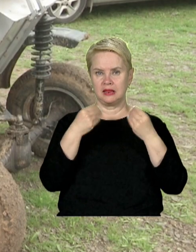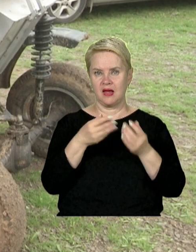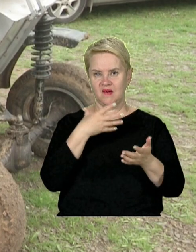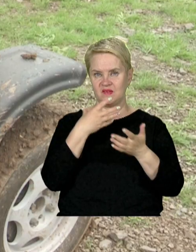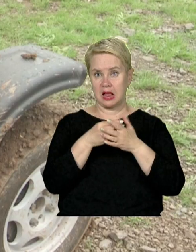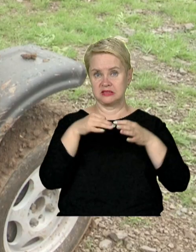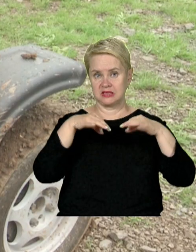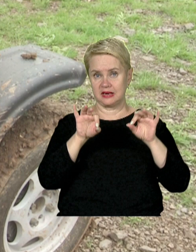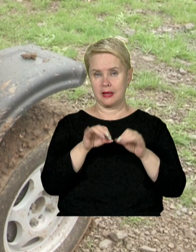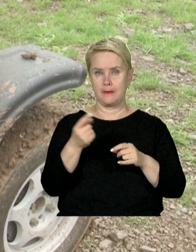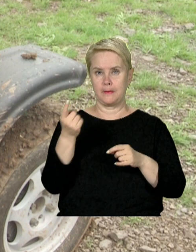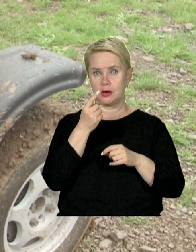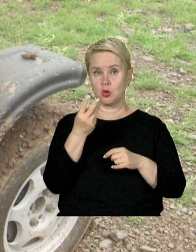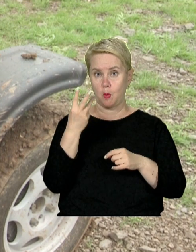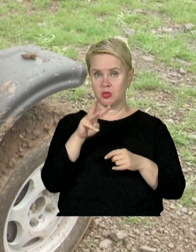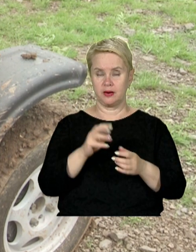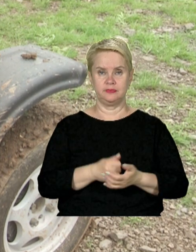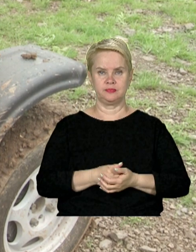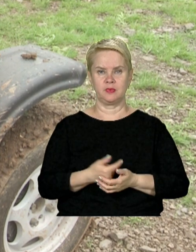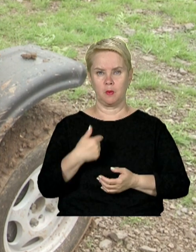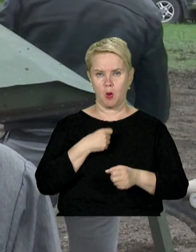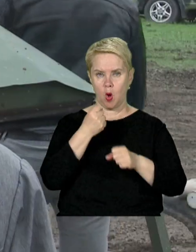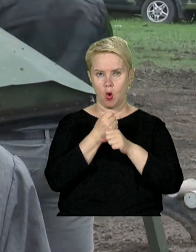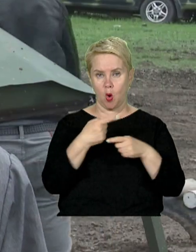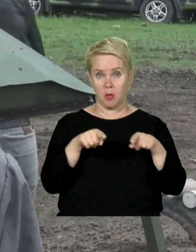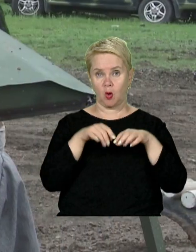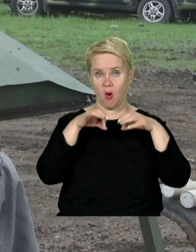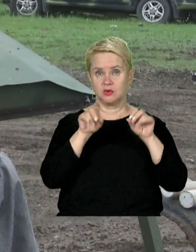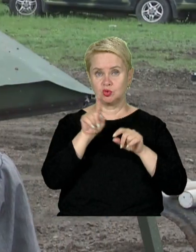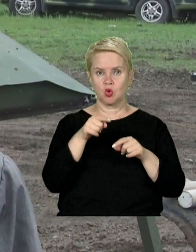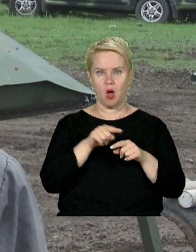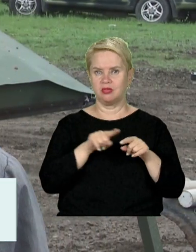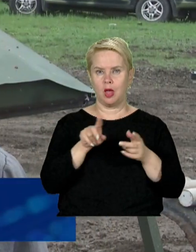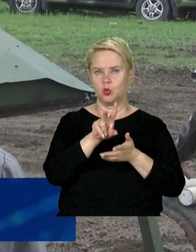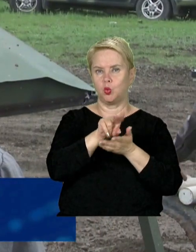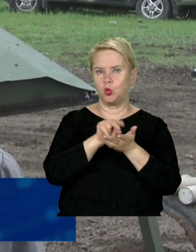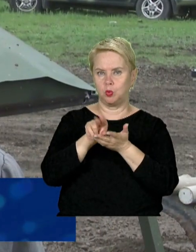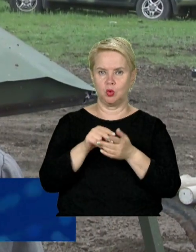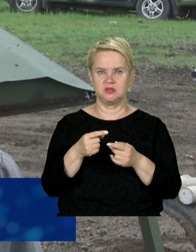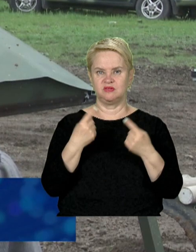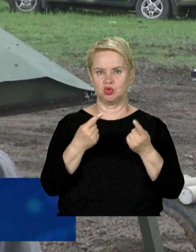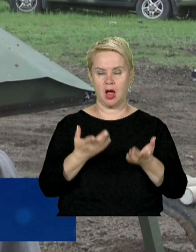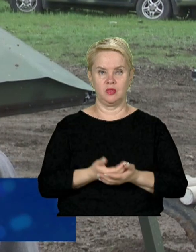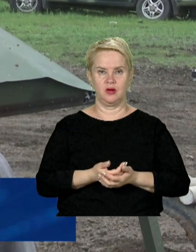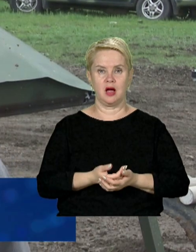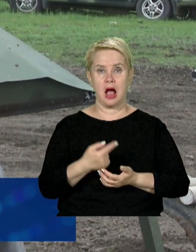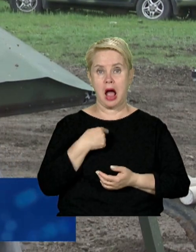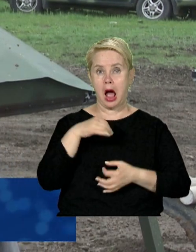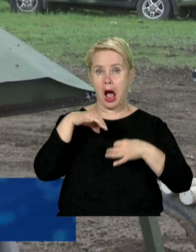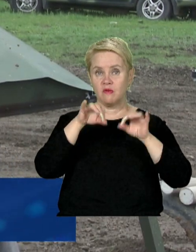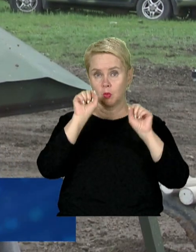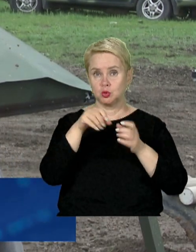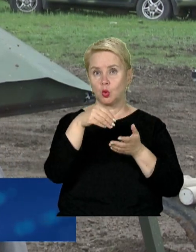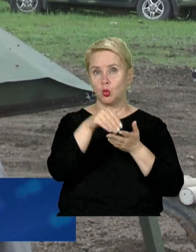власну автівку для першої моделі. Ми робимо таку автівку, тому що вона не дублює звичайні авто, які